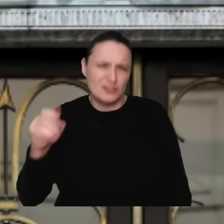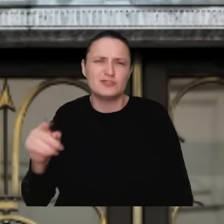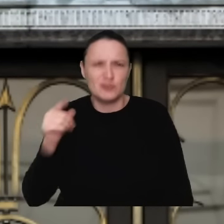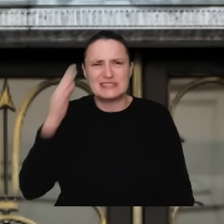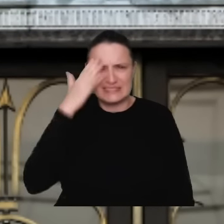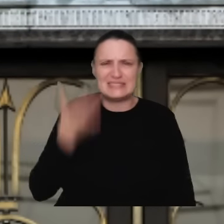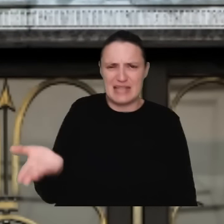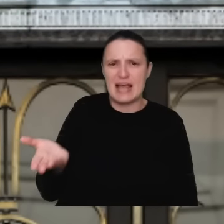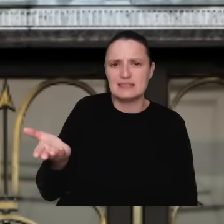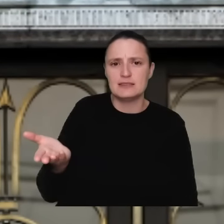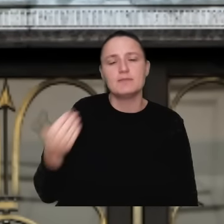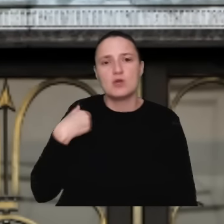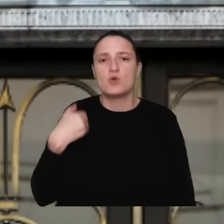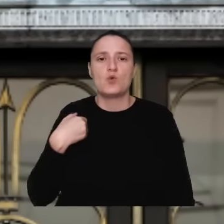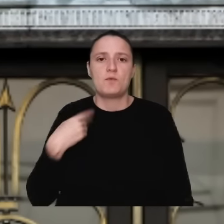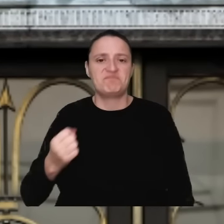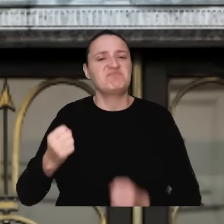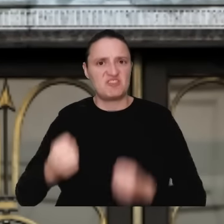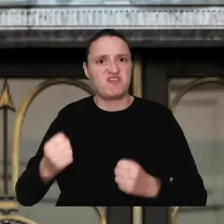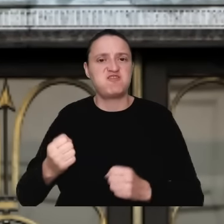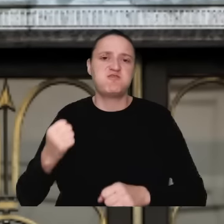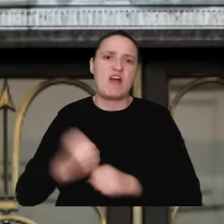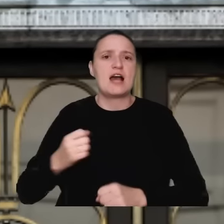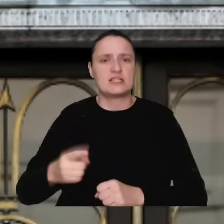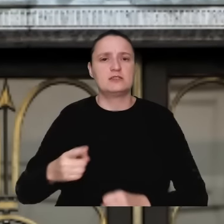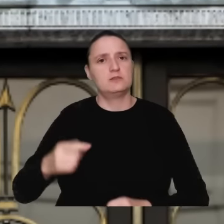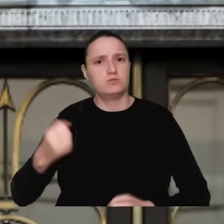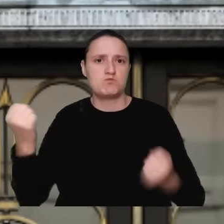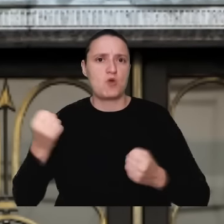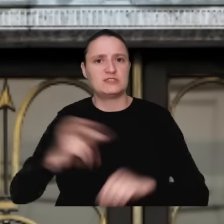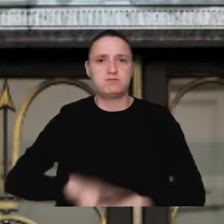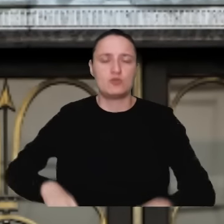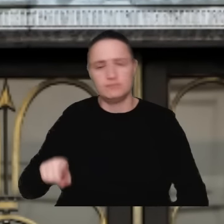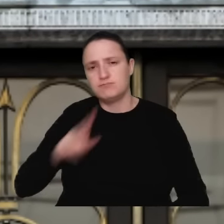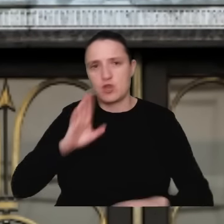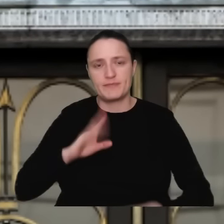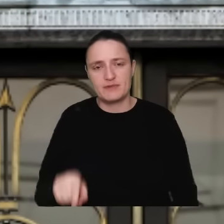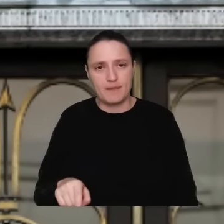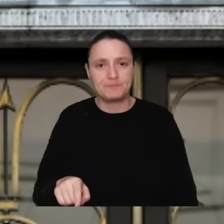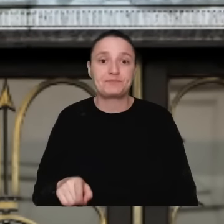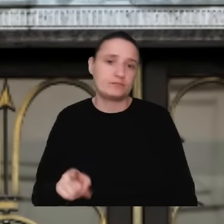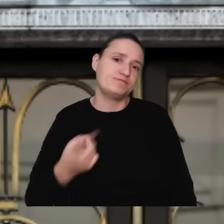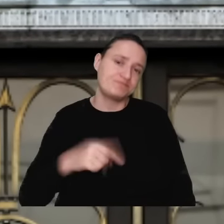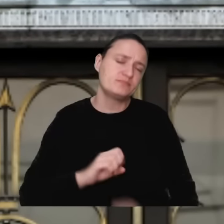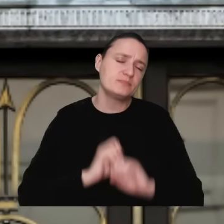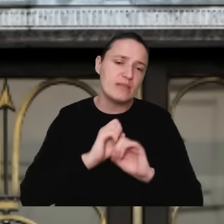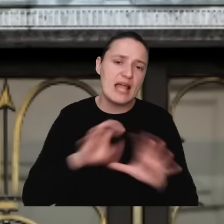wizerunku twardego szeryfa. Natomiast jasnym jest, myślę, że się możemy zgodzić, że